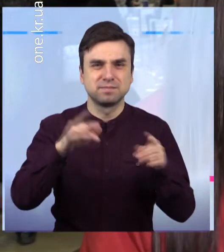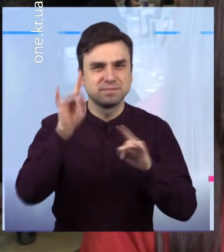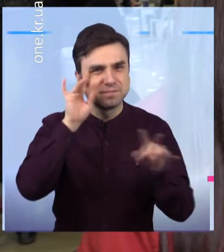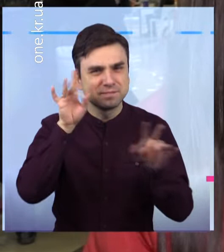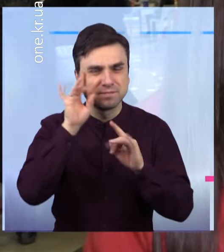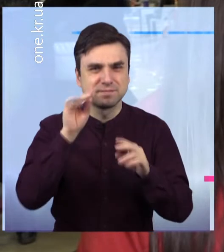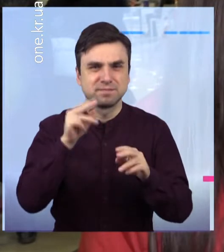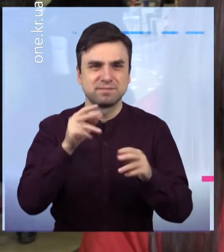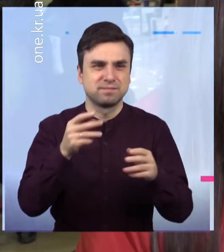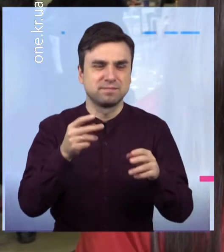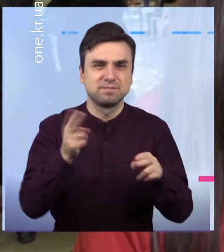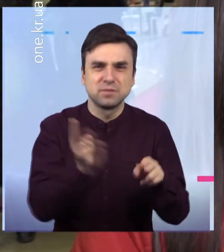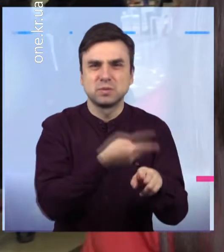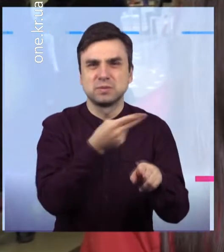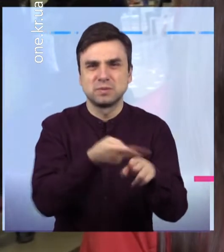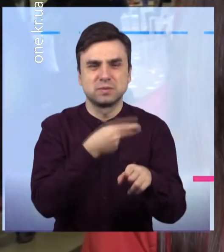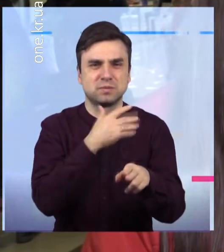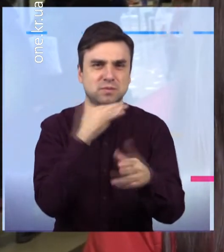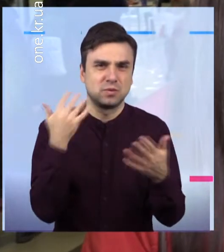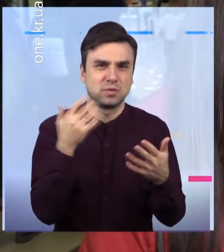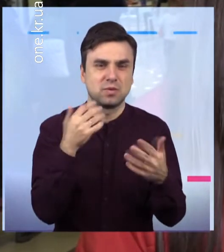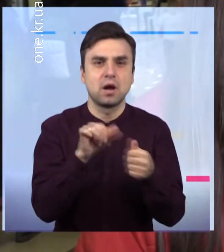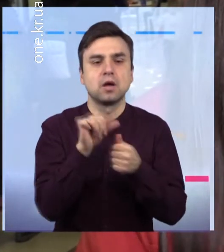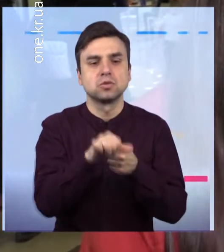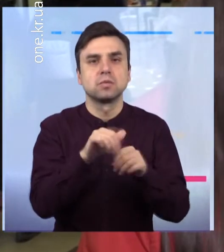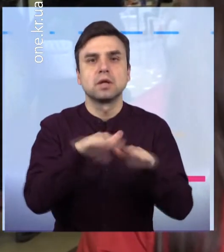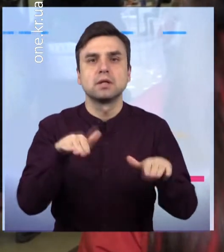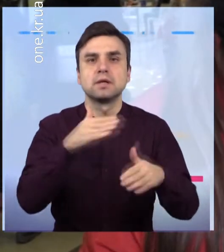діти, дуже хочеться зробити їм просто приємно